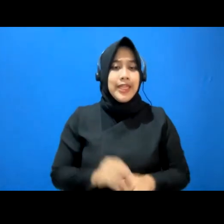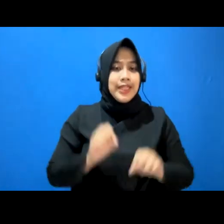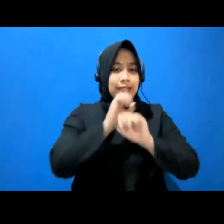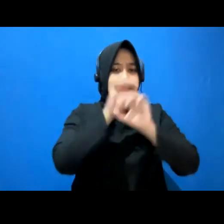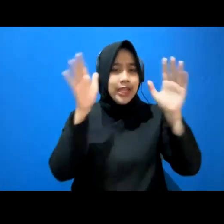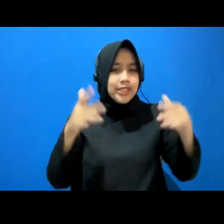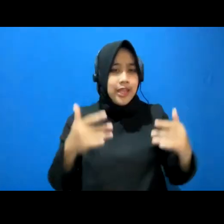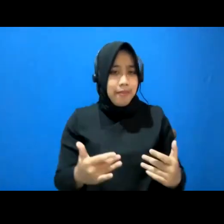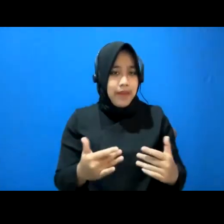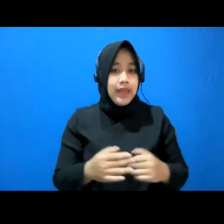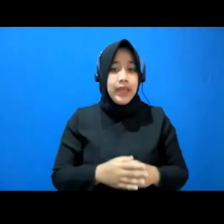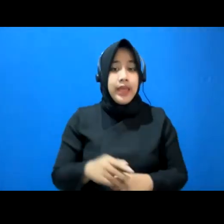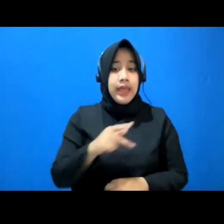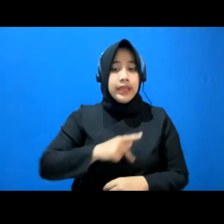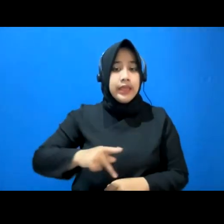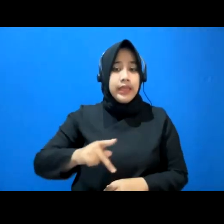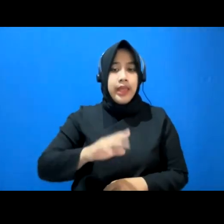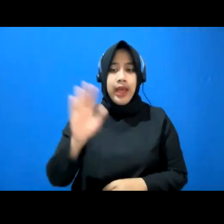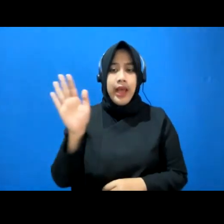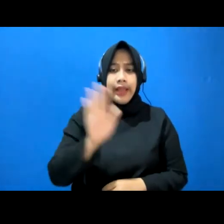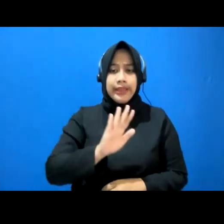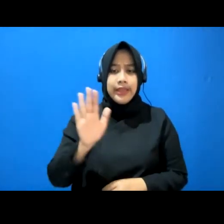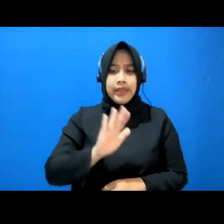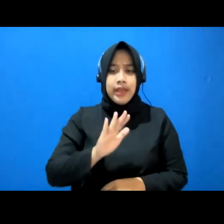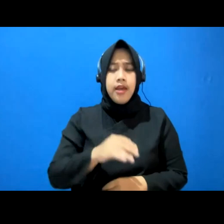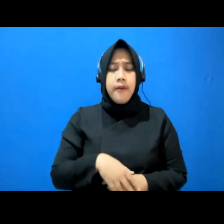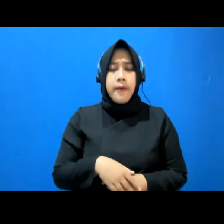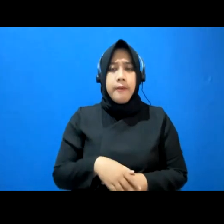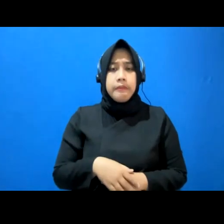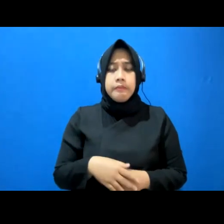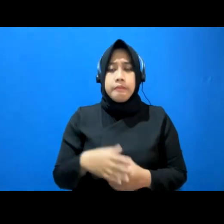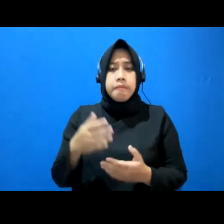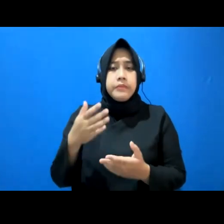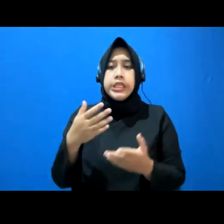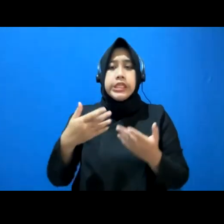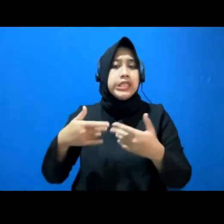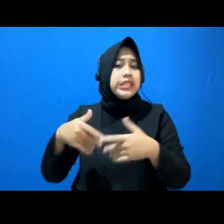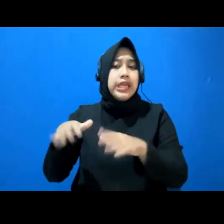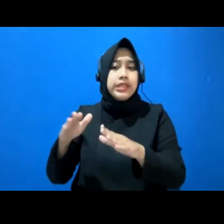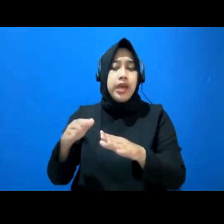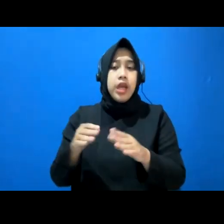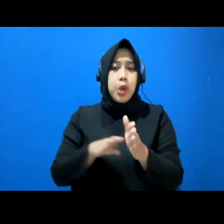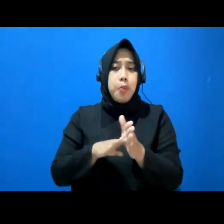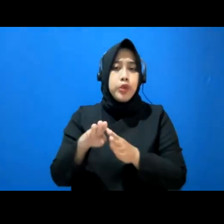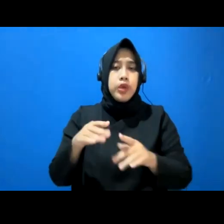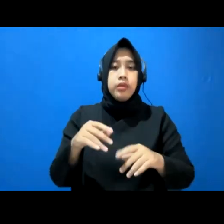kita nggak menyanyiakan kemajuan teknologi di Pradi RPA.